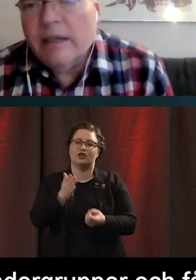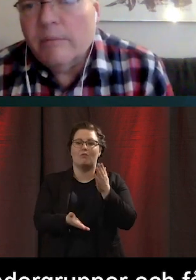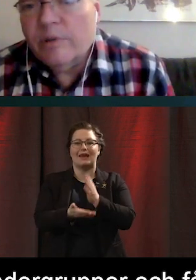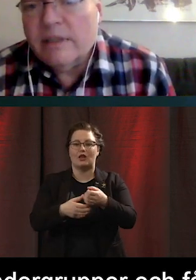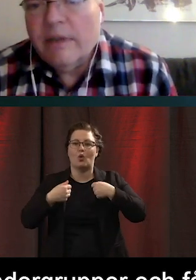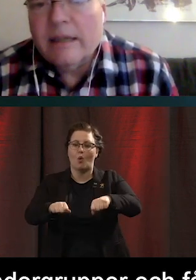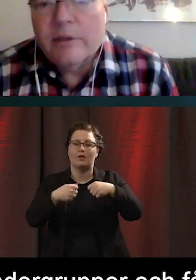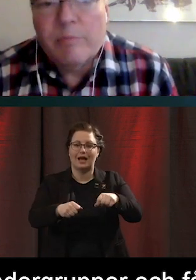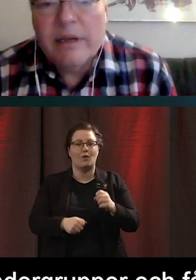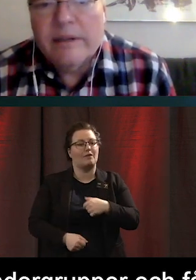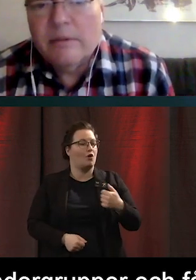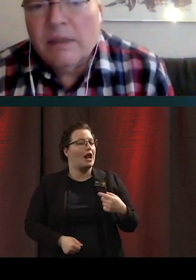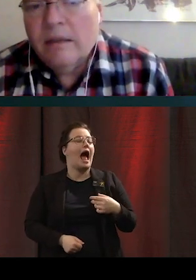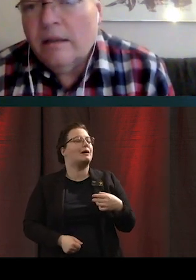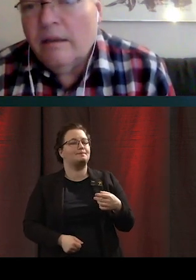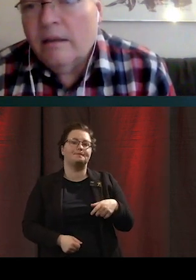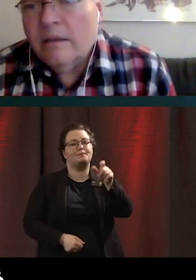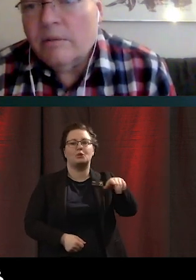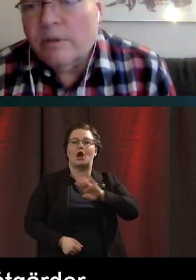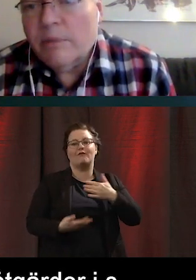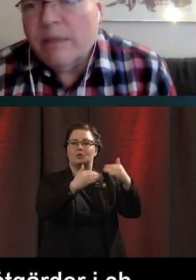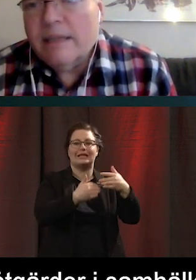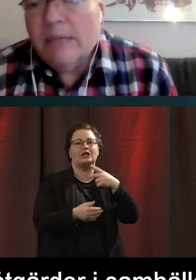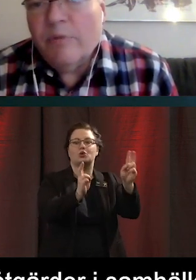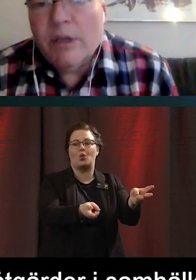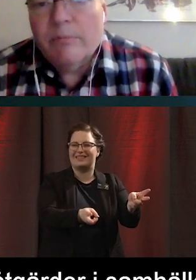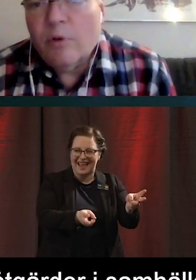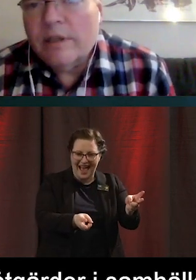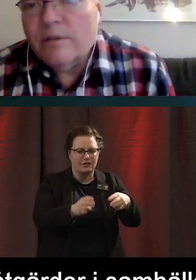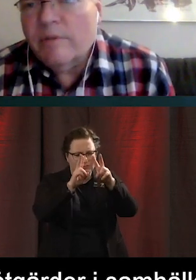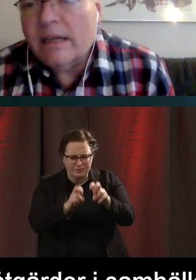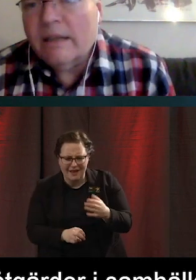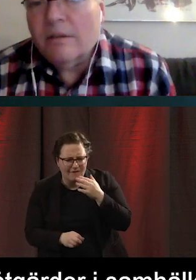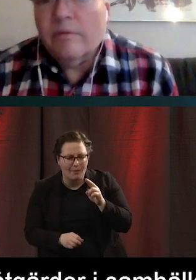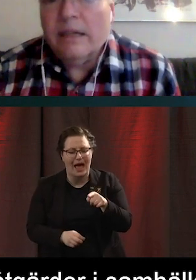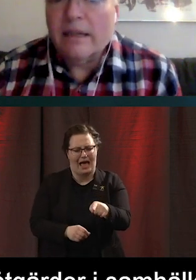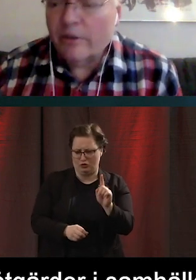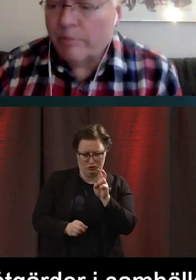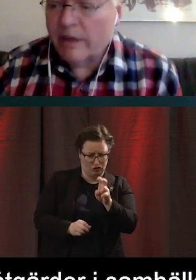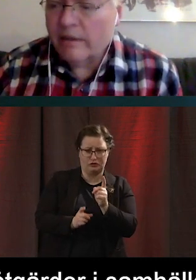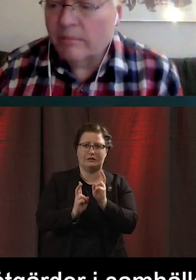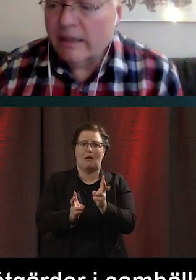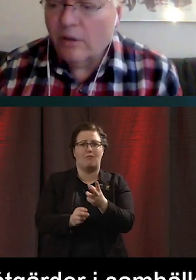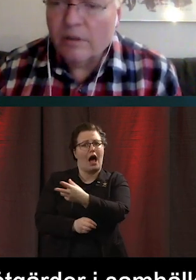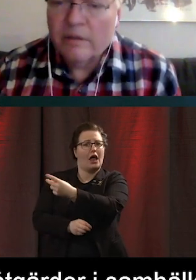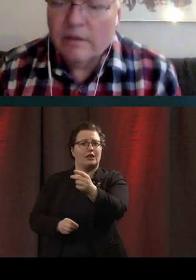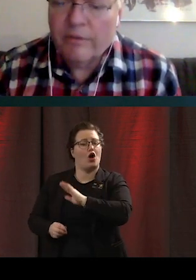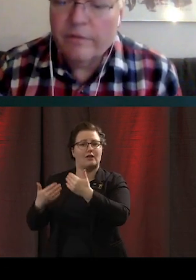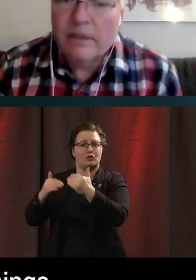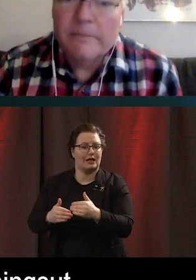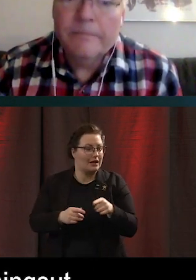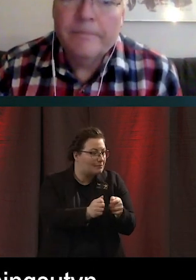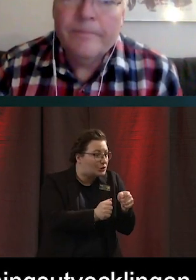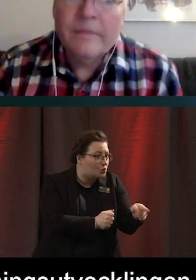bryter ner det på att se vilka grupper är det som i princip följer befolkningsutvecklingen. Vilka grupper är det som ligger långt